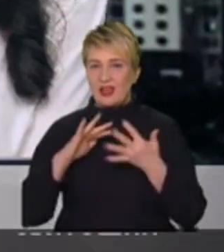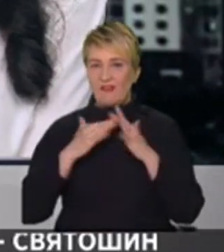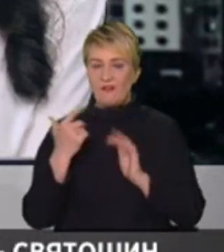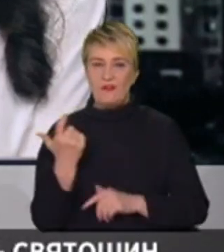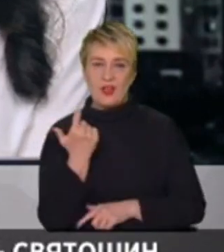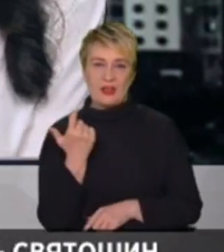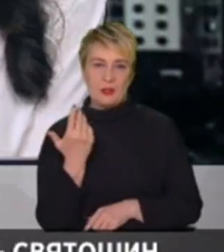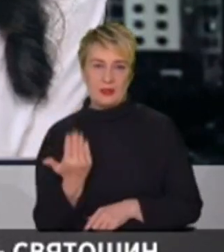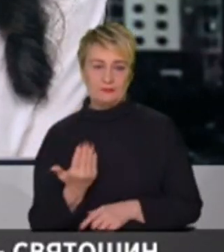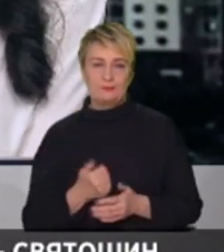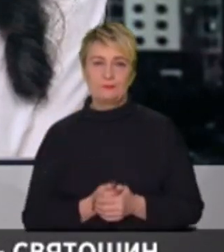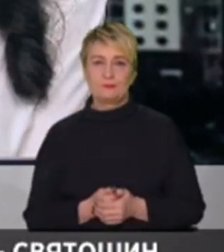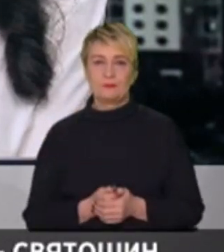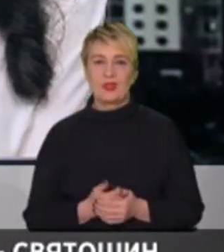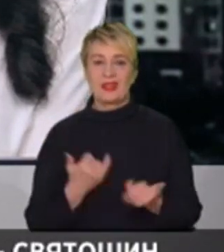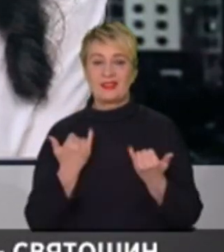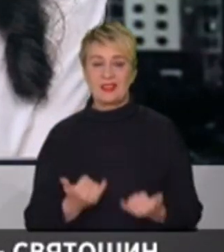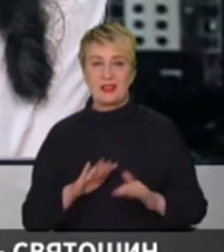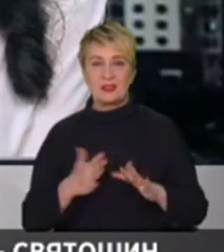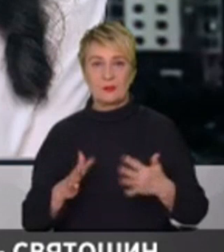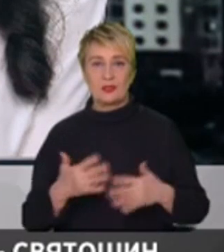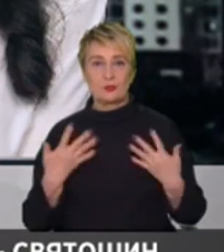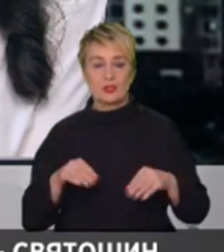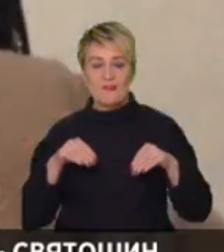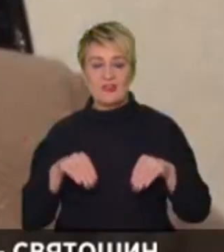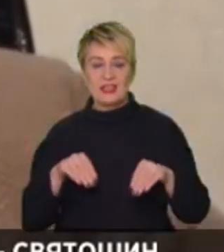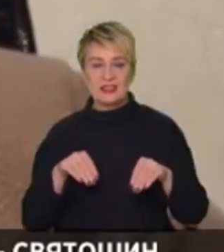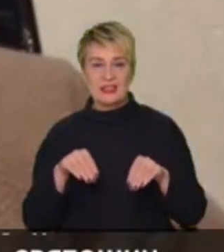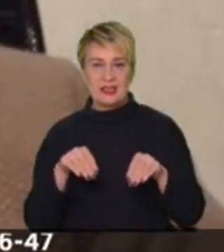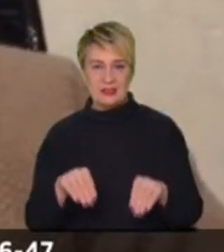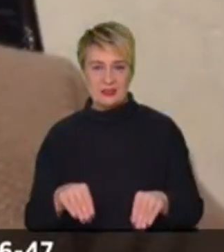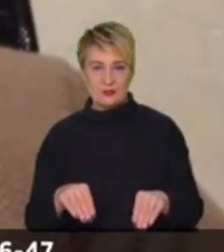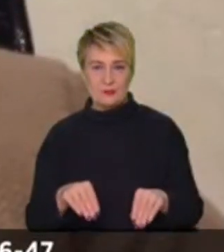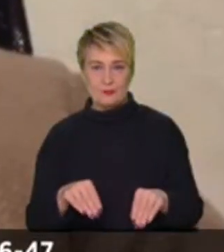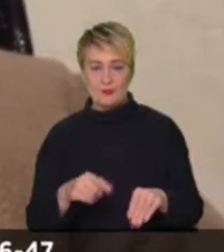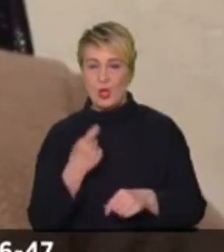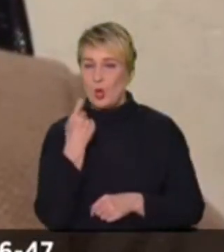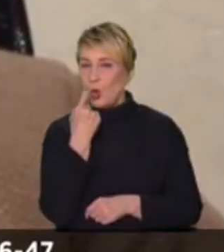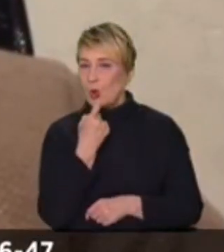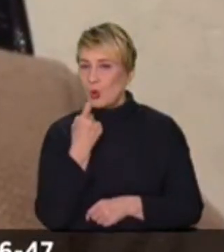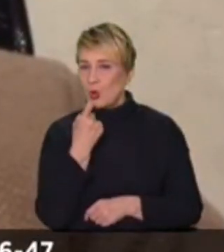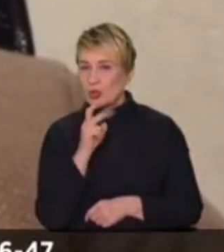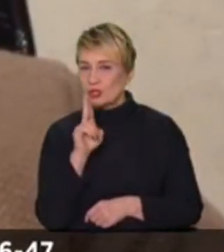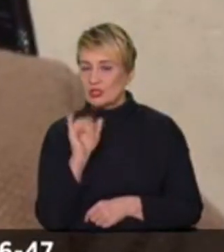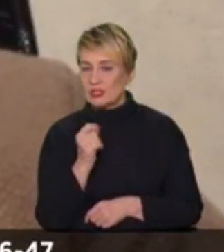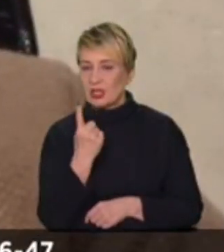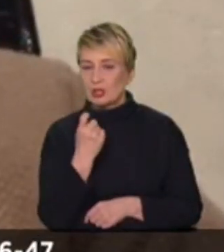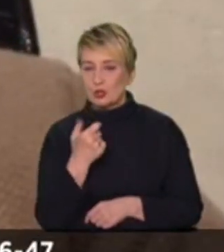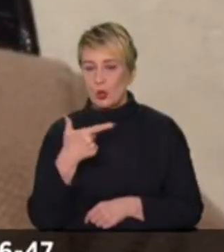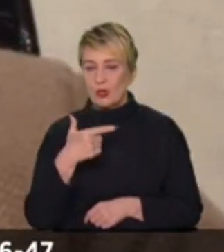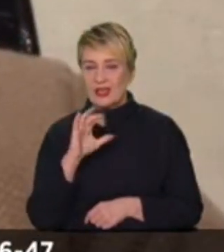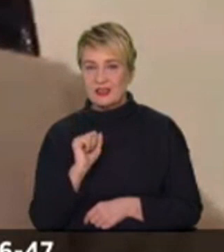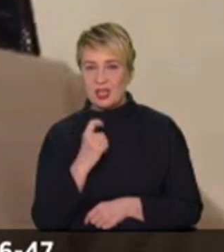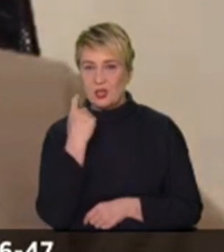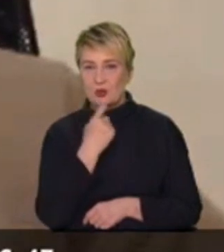Ми на данний момент вже висіли горчицю, у нас вже 100 гектарів горчици,